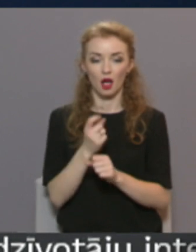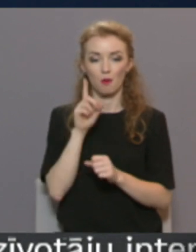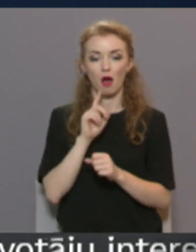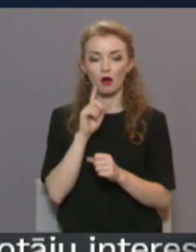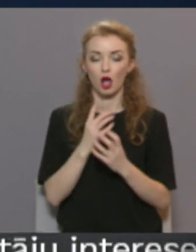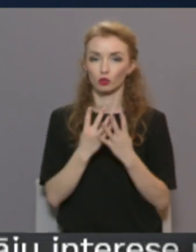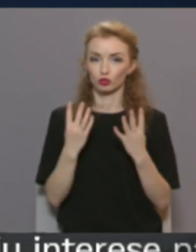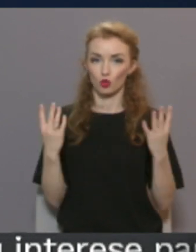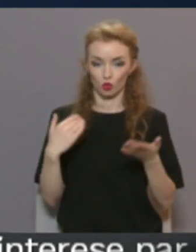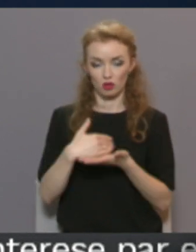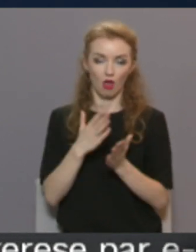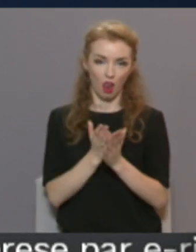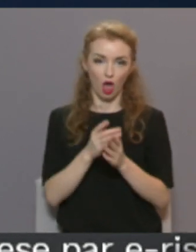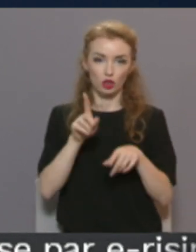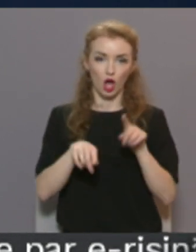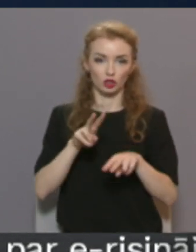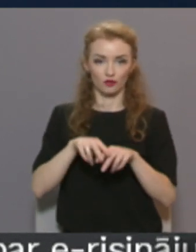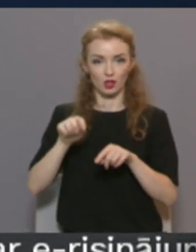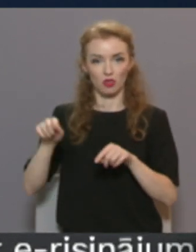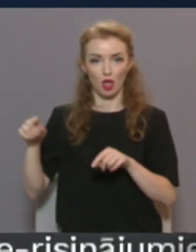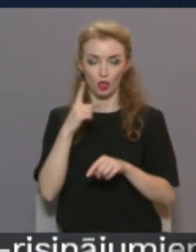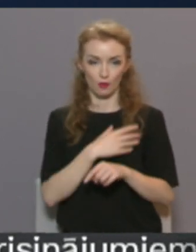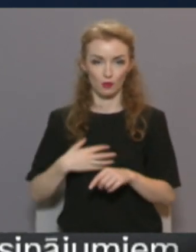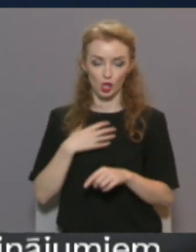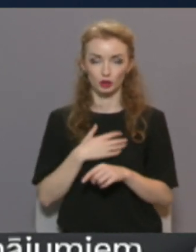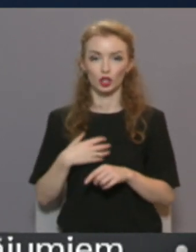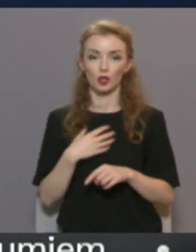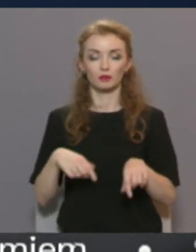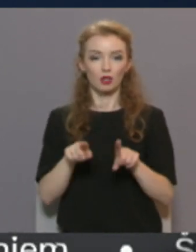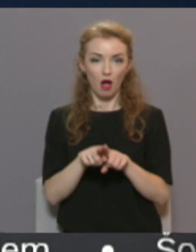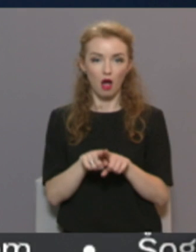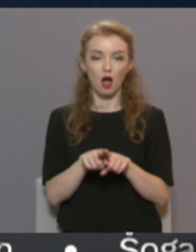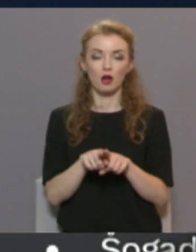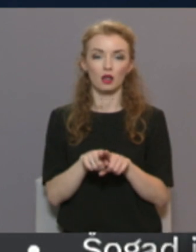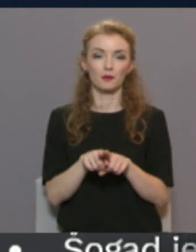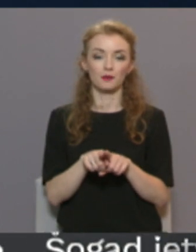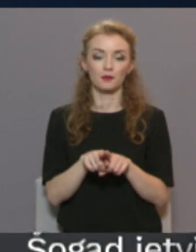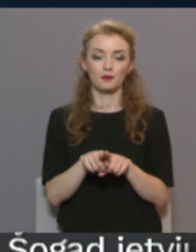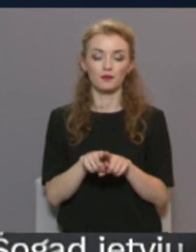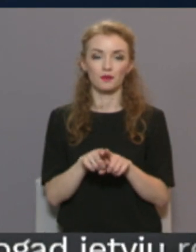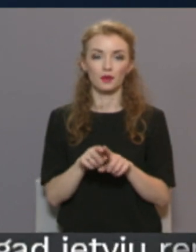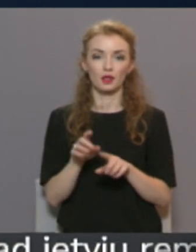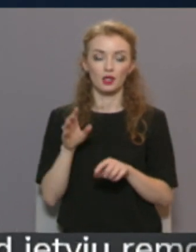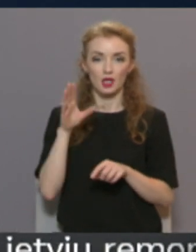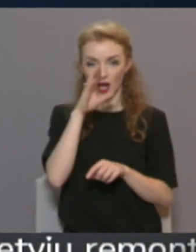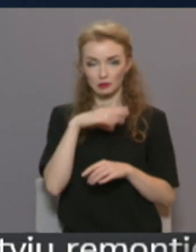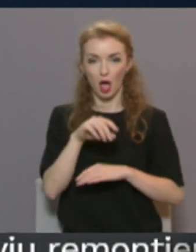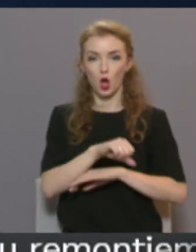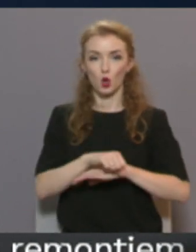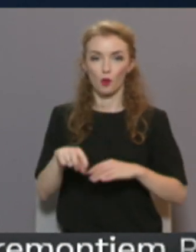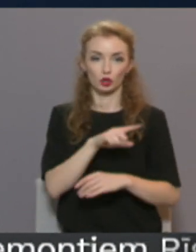žogu daļai dažos posmas, kur tas ir nepieciešams un iespējams, gan arī iespēja robežas sārdzi